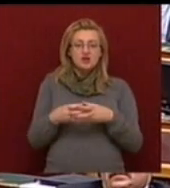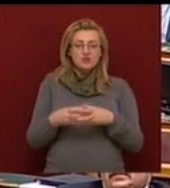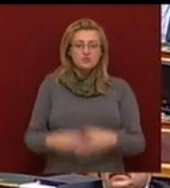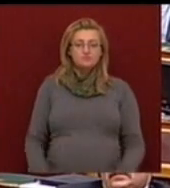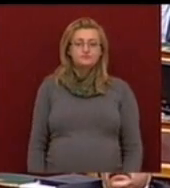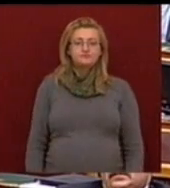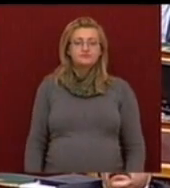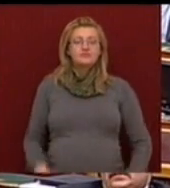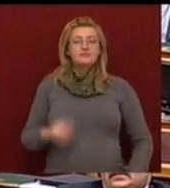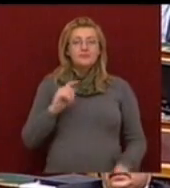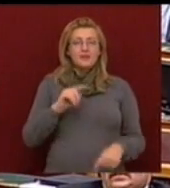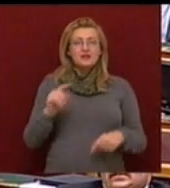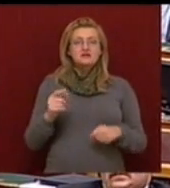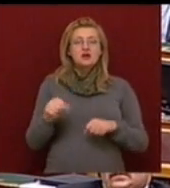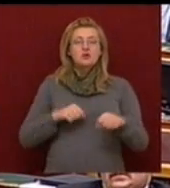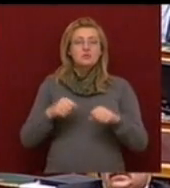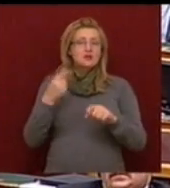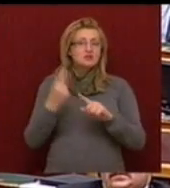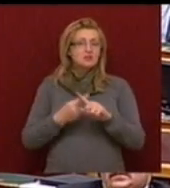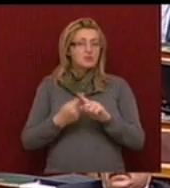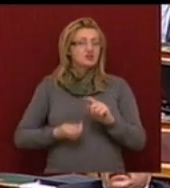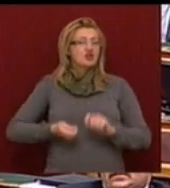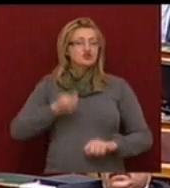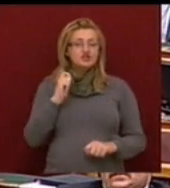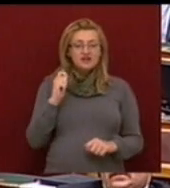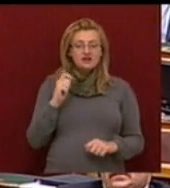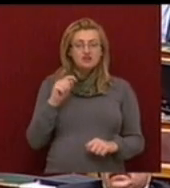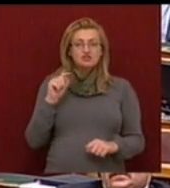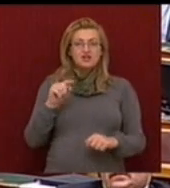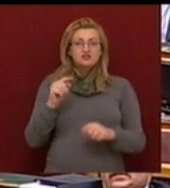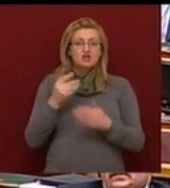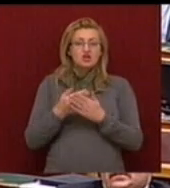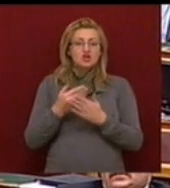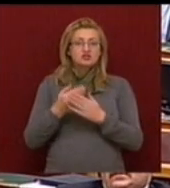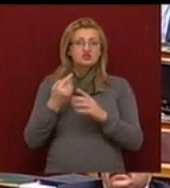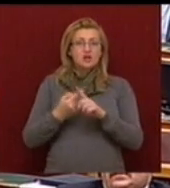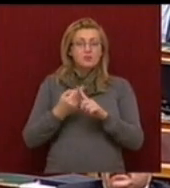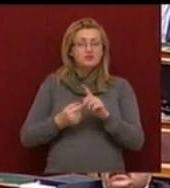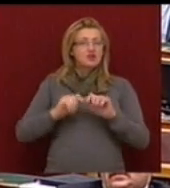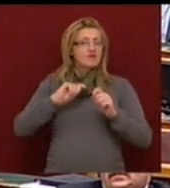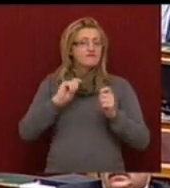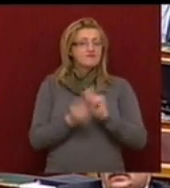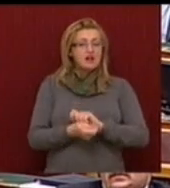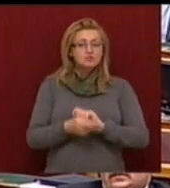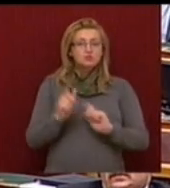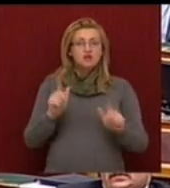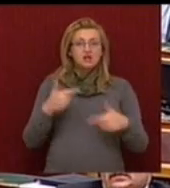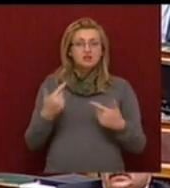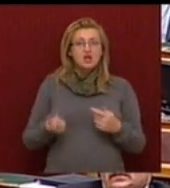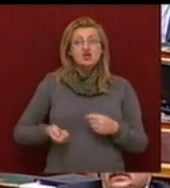Ez a kormányzati politika sikeres. Ez a gazdaságpolitika változatlan, hiszen sikeres.